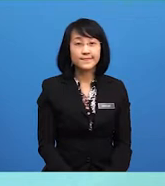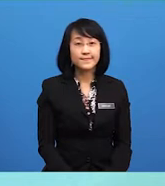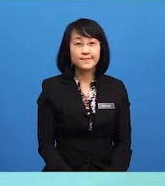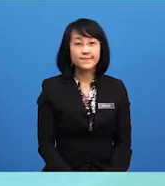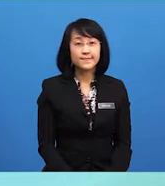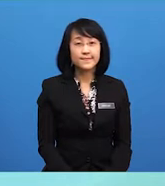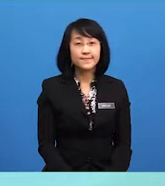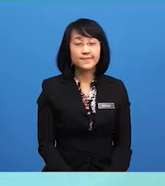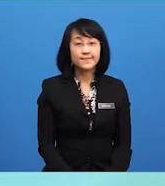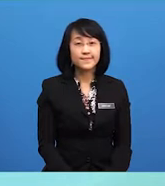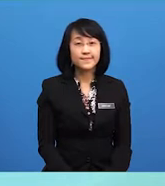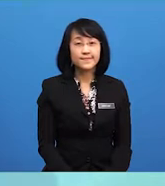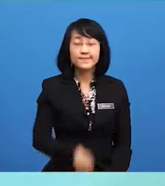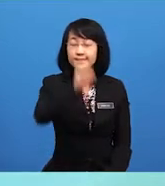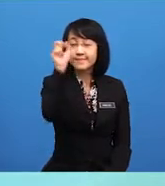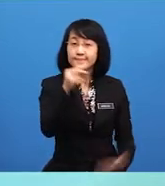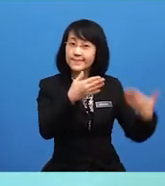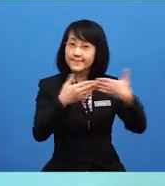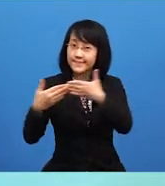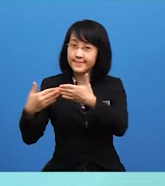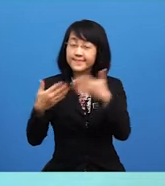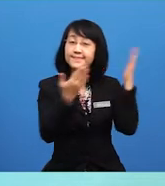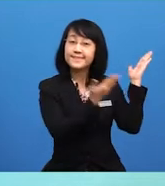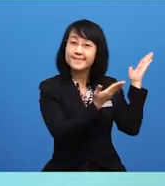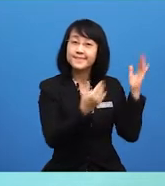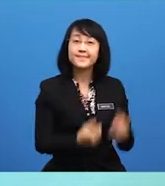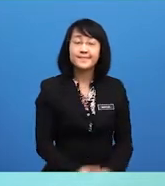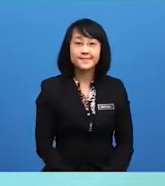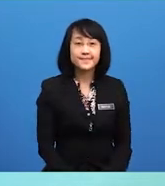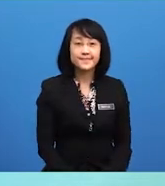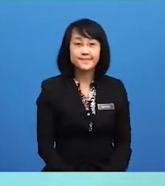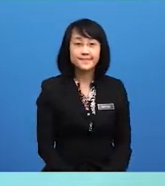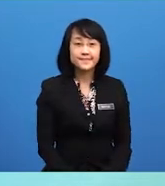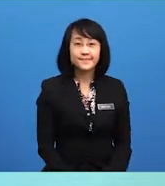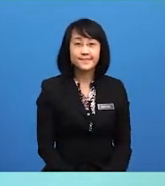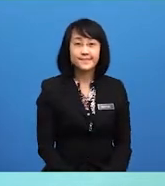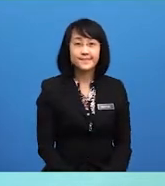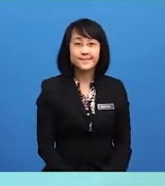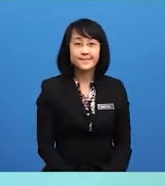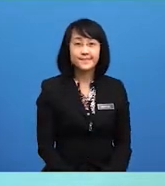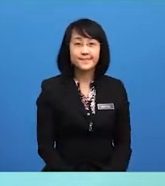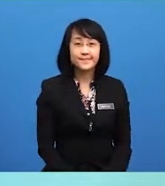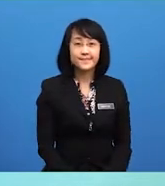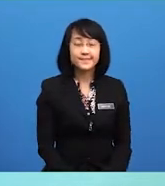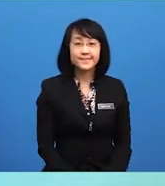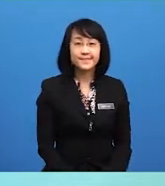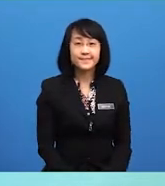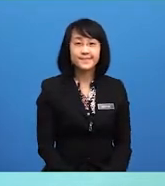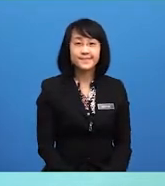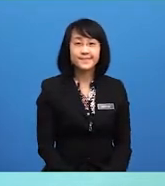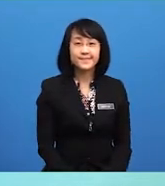kerajaan soalan seterusnya senaraikan perkara-perkara dalam Perlembagaan Malaysia yang tidak